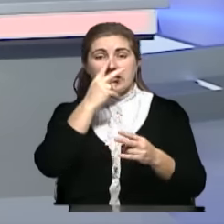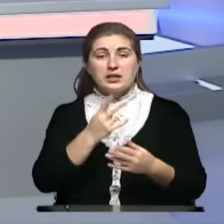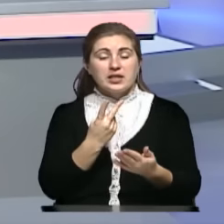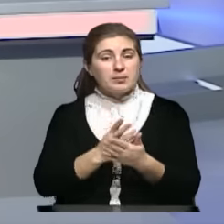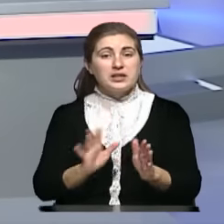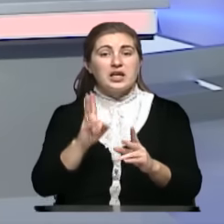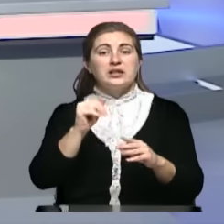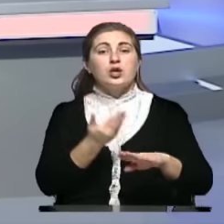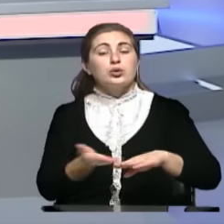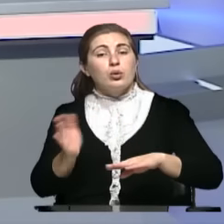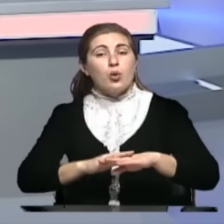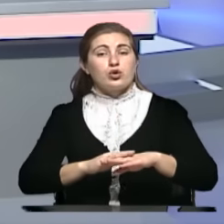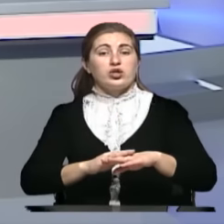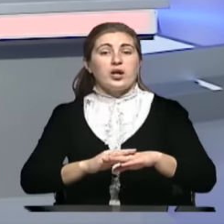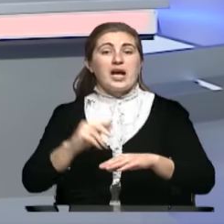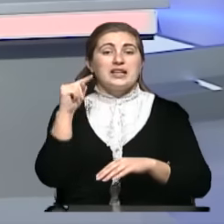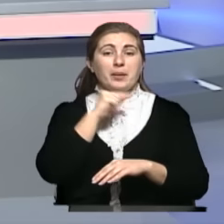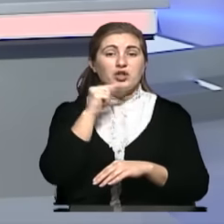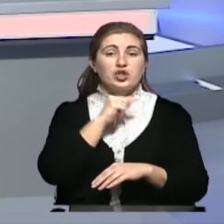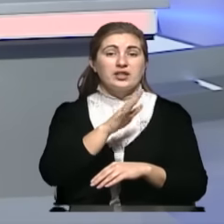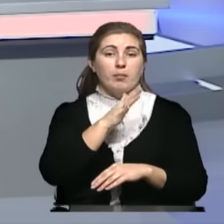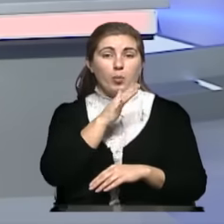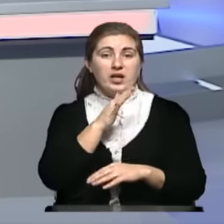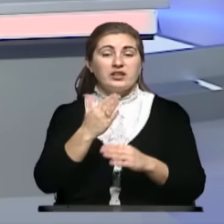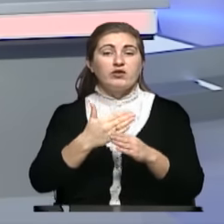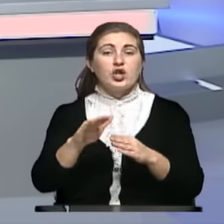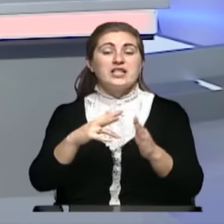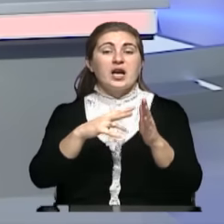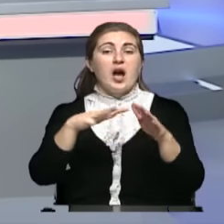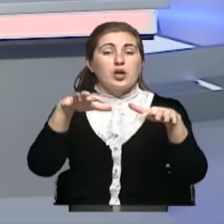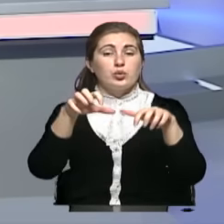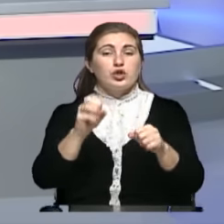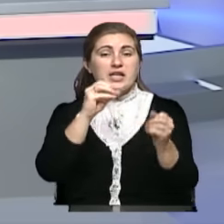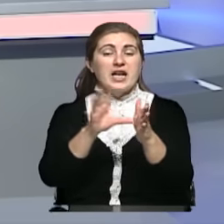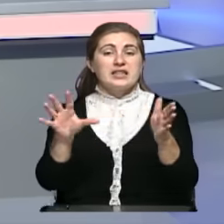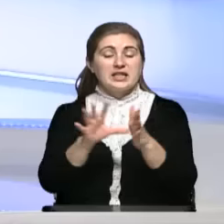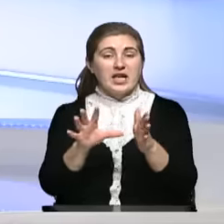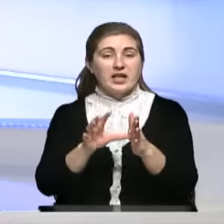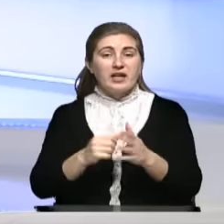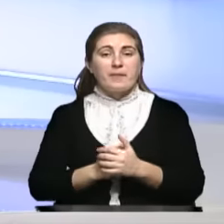экономические моменты в части отключения электроэнергии.